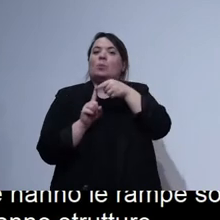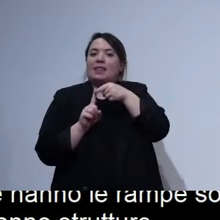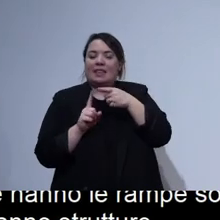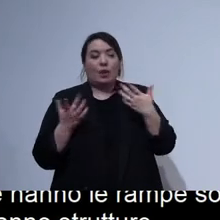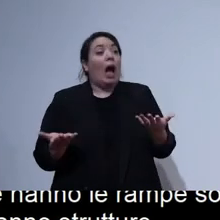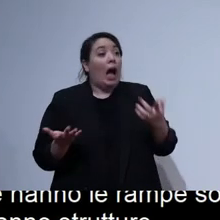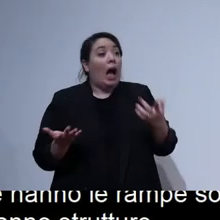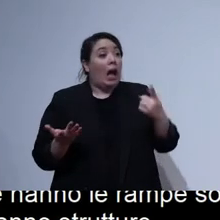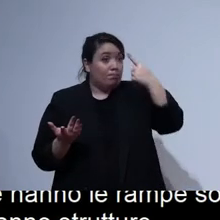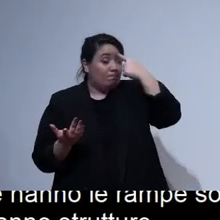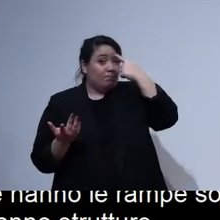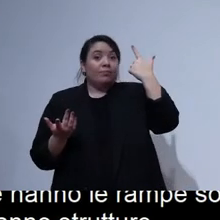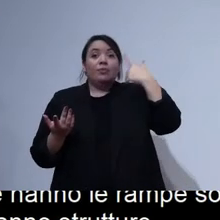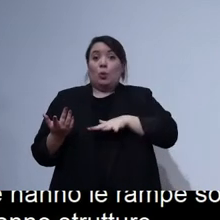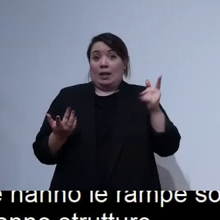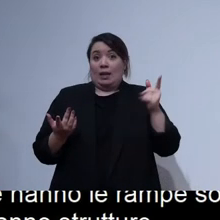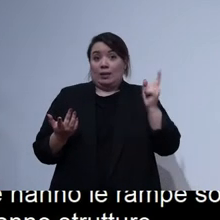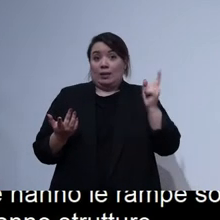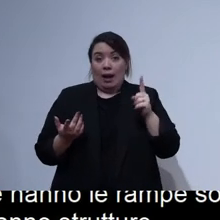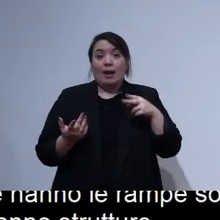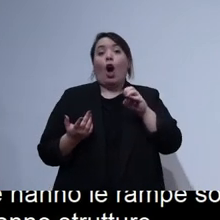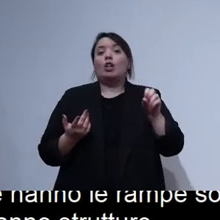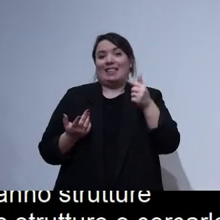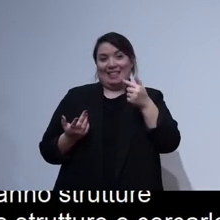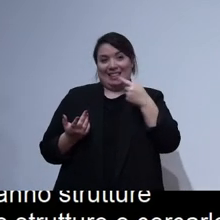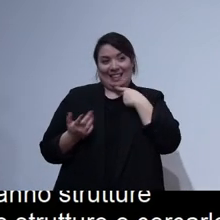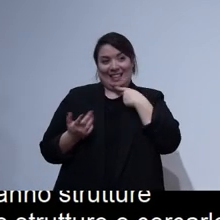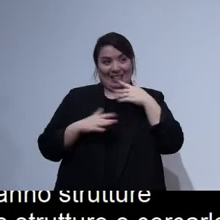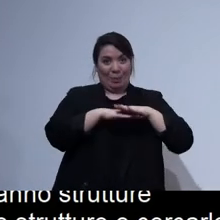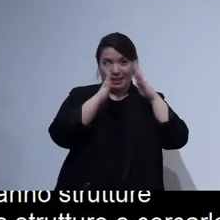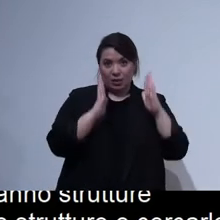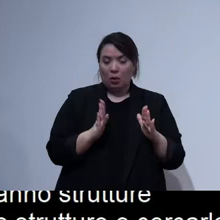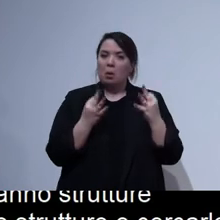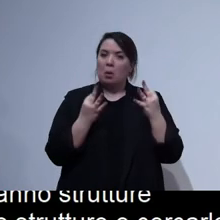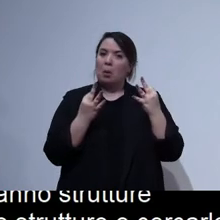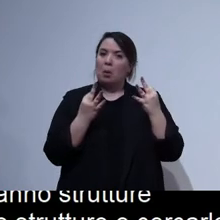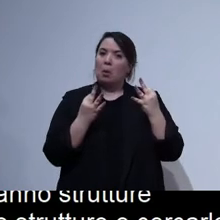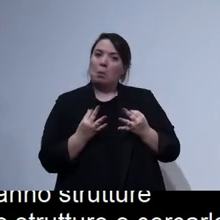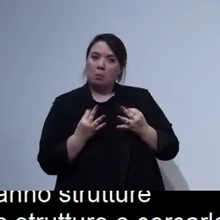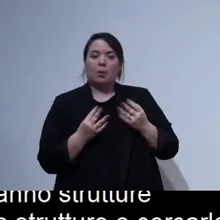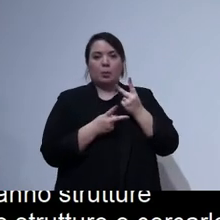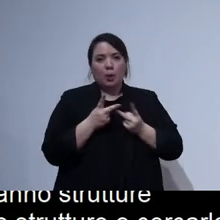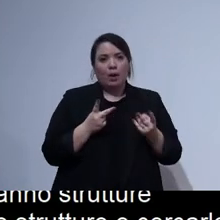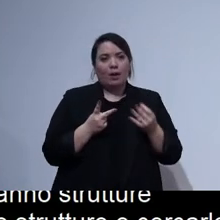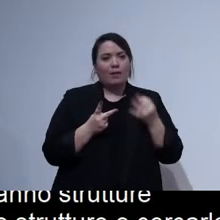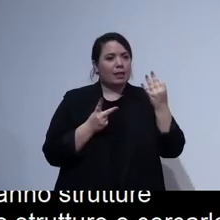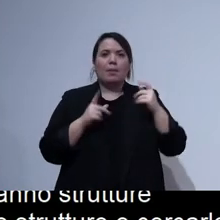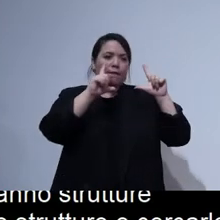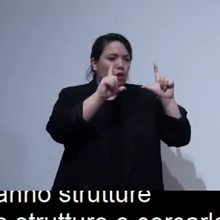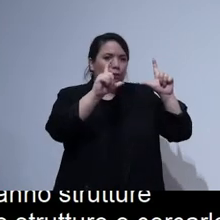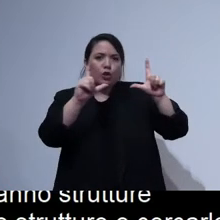Poi c'è stata l'altra questione, che gli host molto diligentemente cercavano di caricare le caratteristiche di